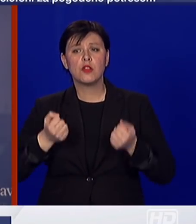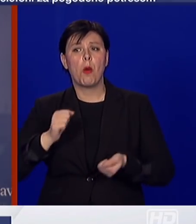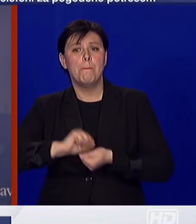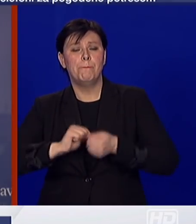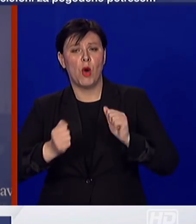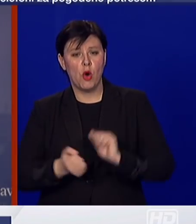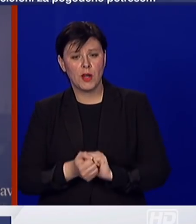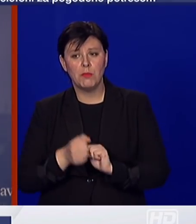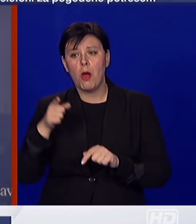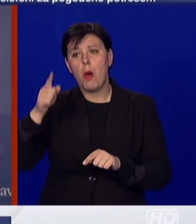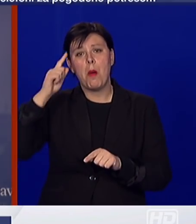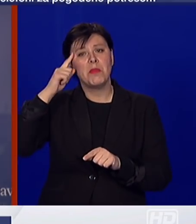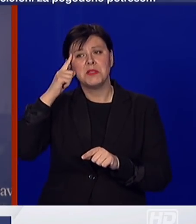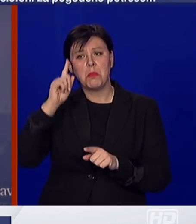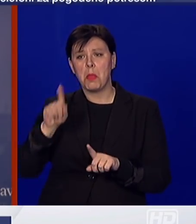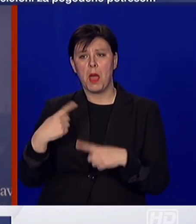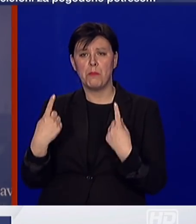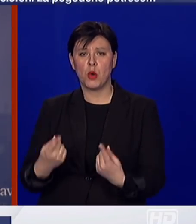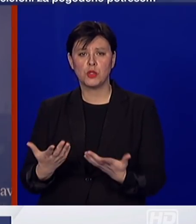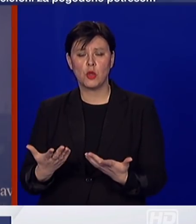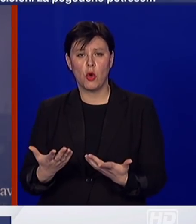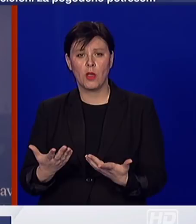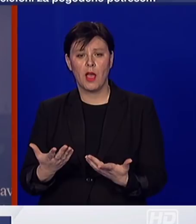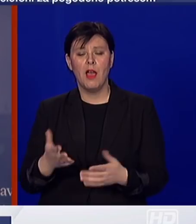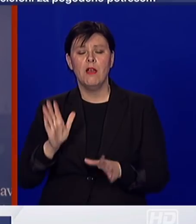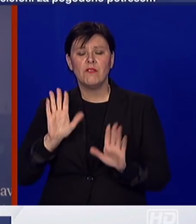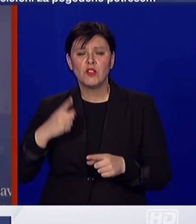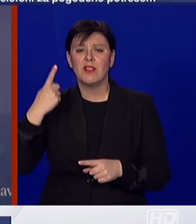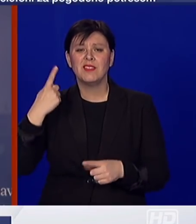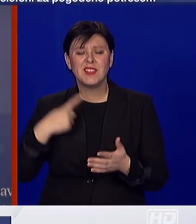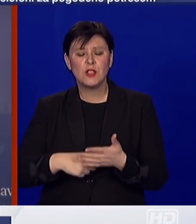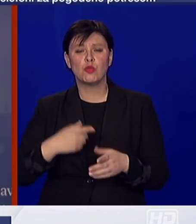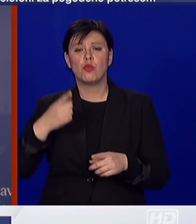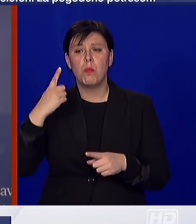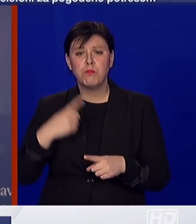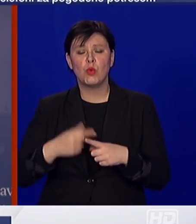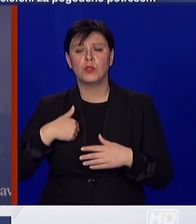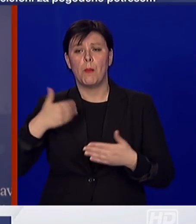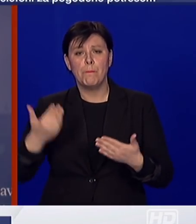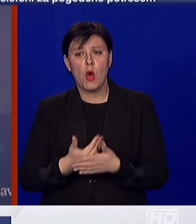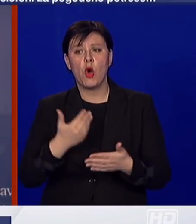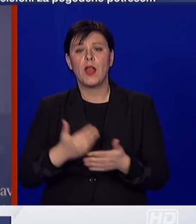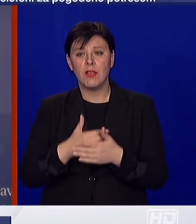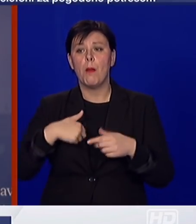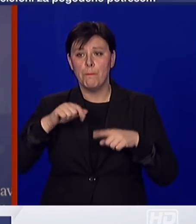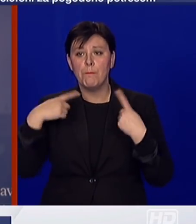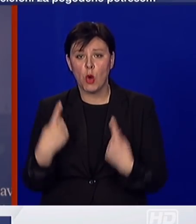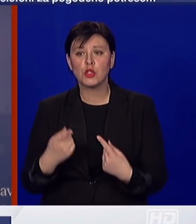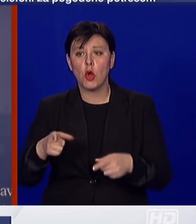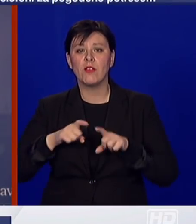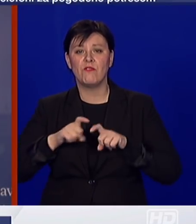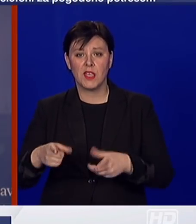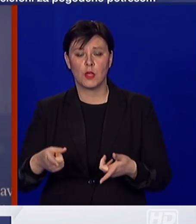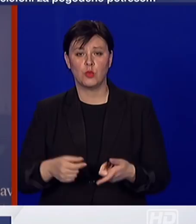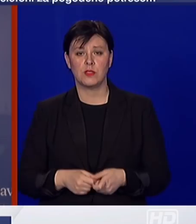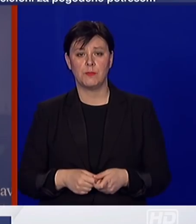misle da on nije tu, a tisućiti put mi ponavljamo virus je tu. Prema tome,